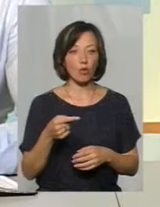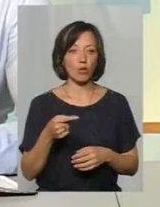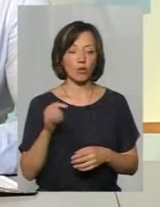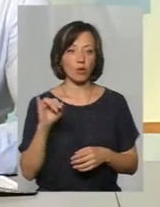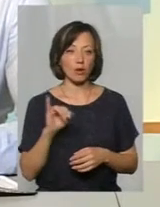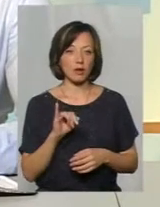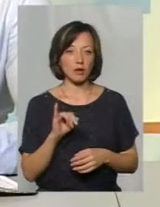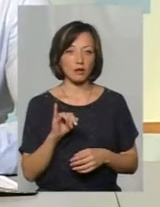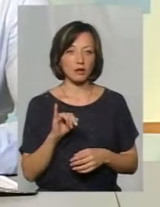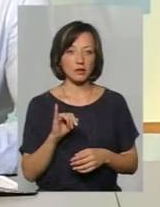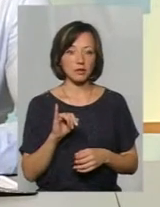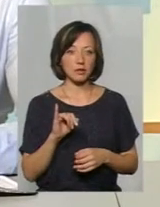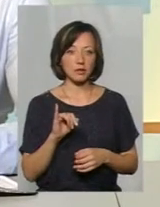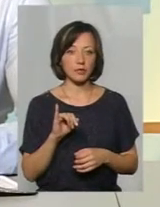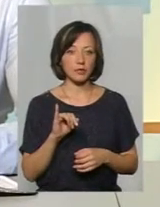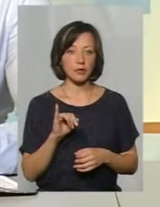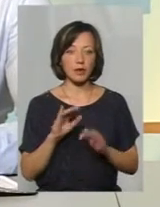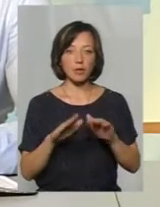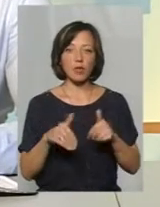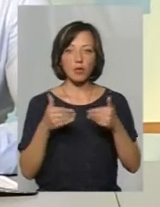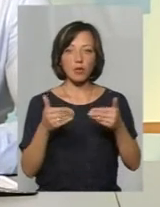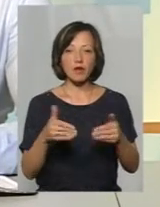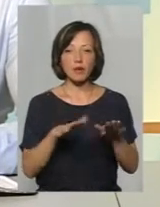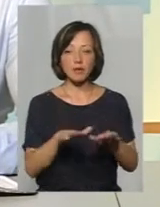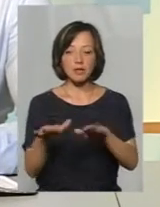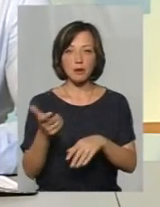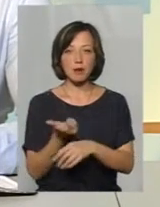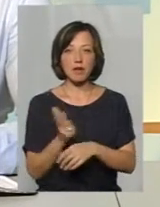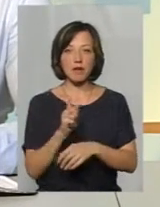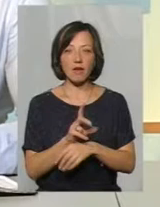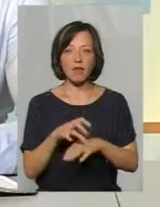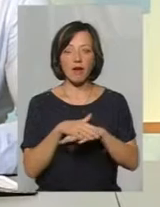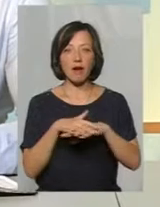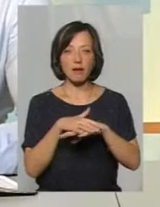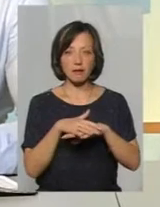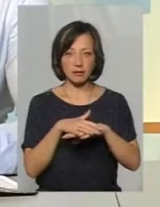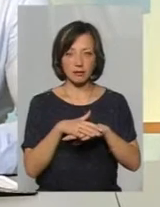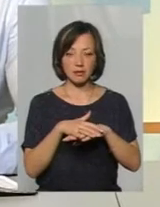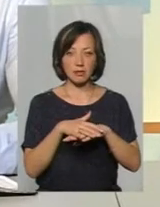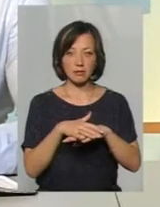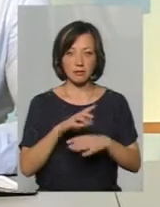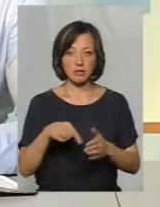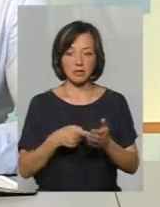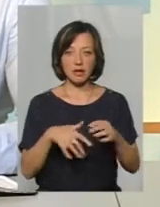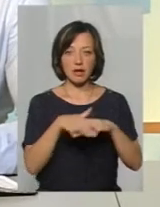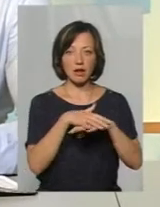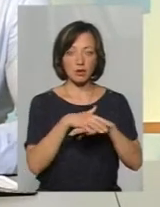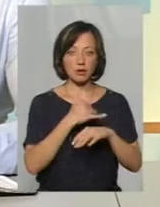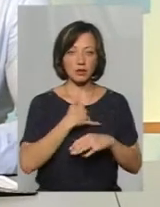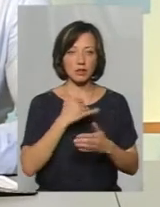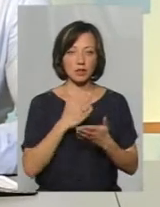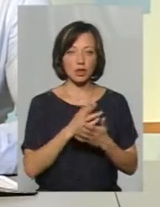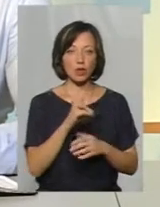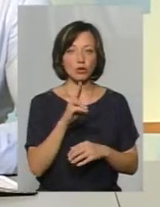пропонувалися місця переважно на ринках міста. Це ринок, у нас є